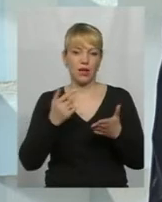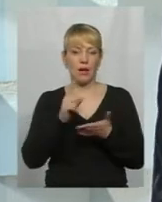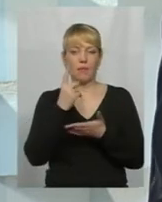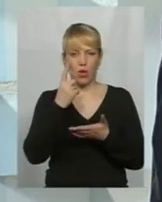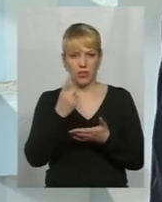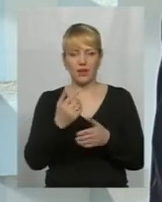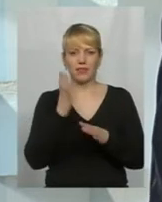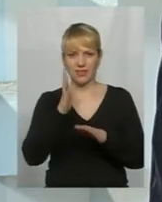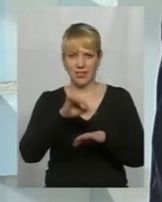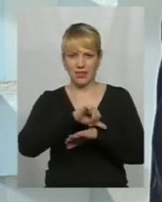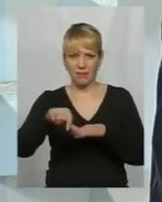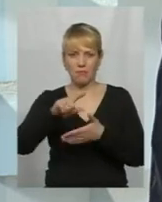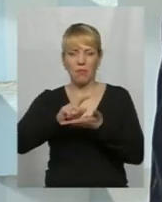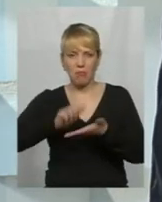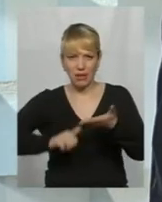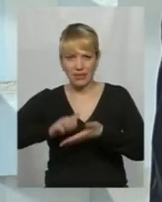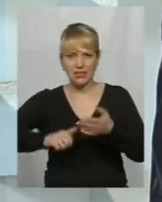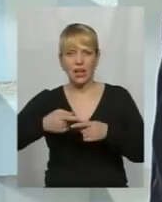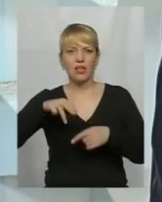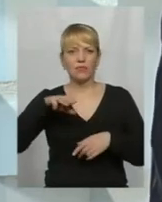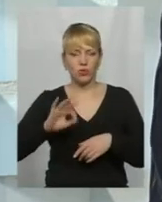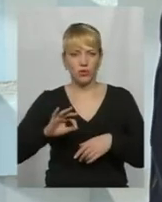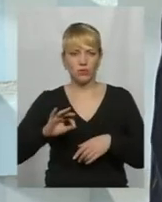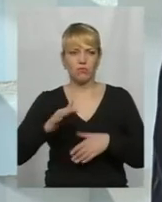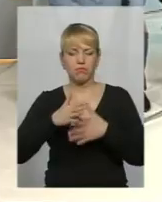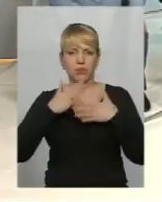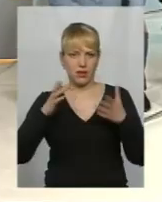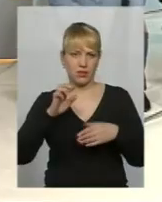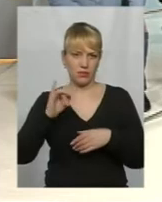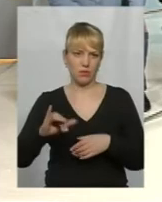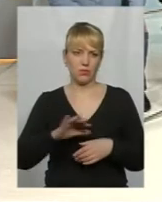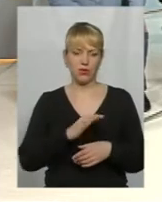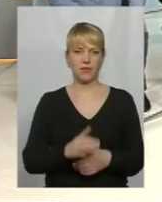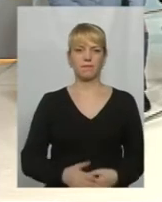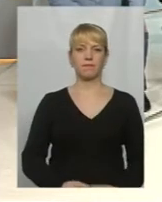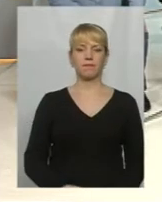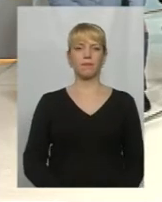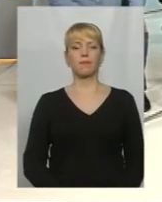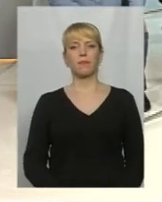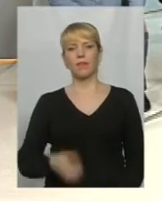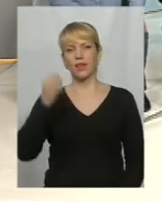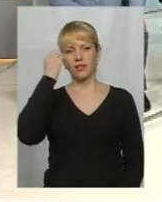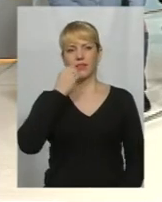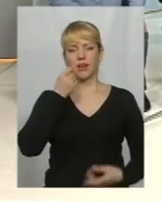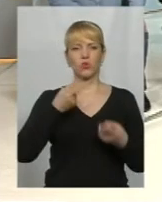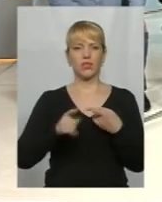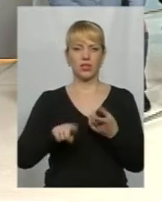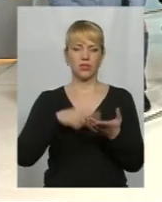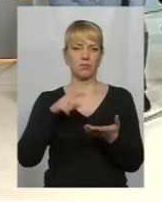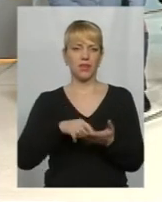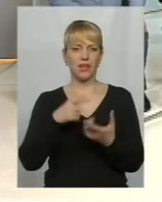багато питань. Ландрович, дякую. Це дуже інше питання,